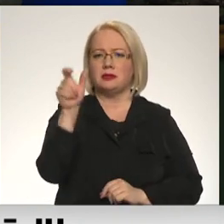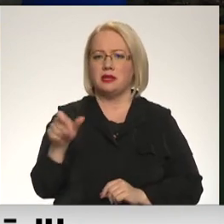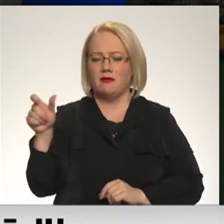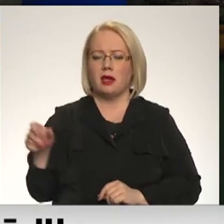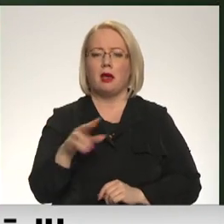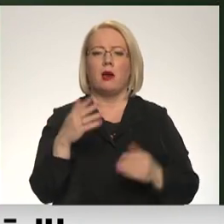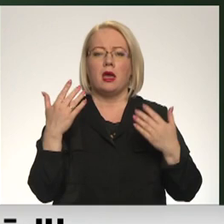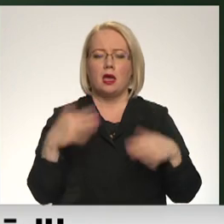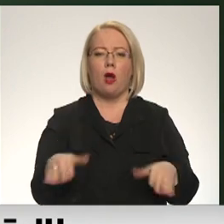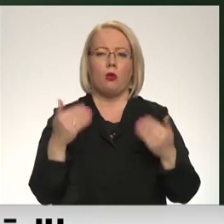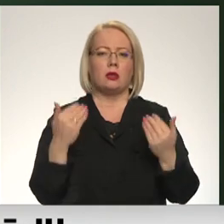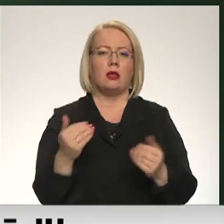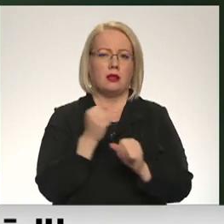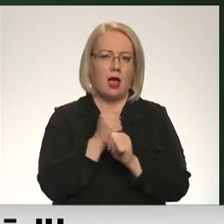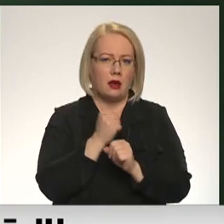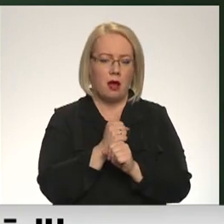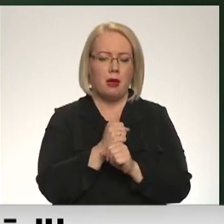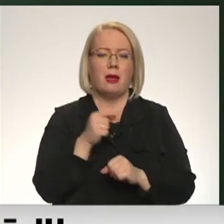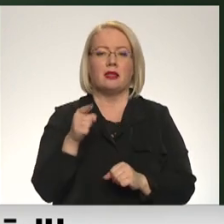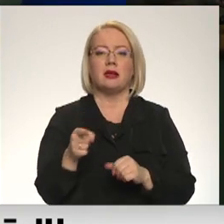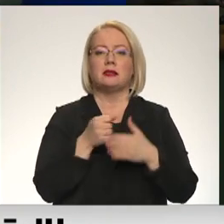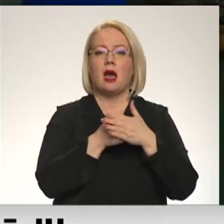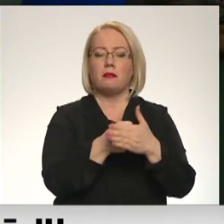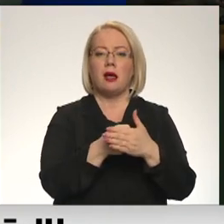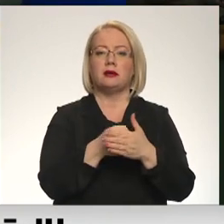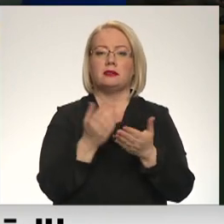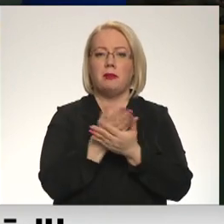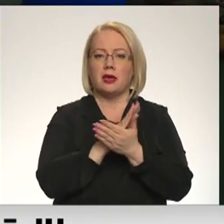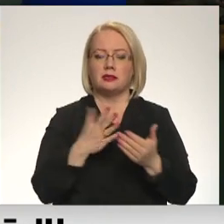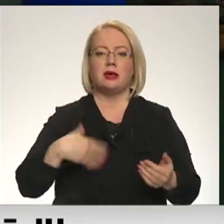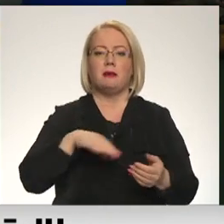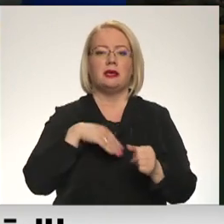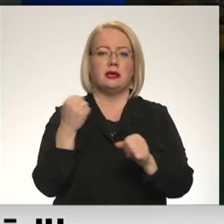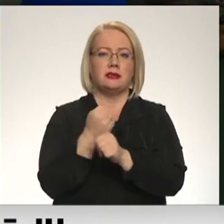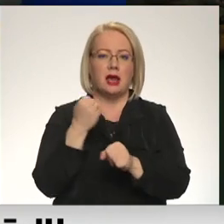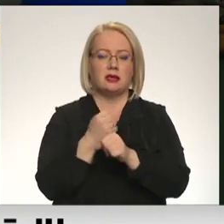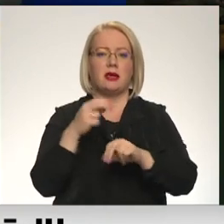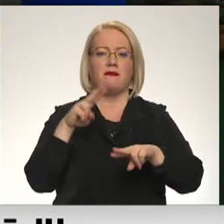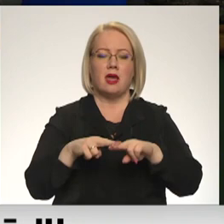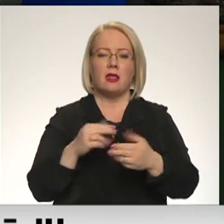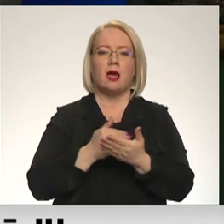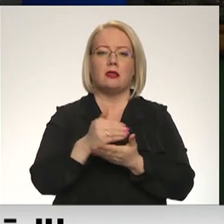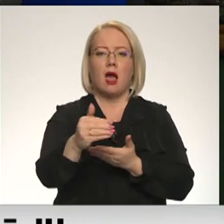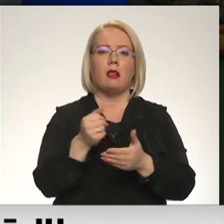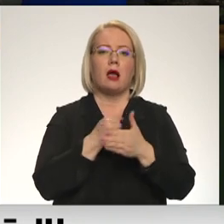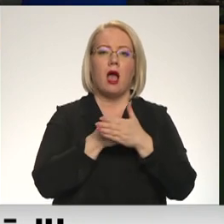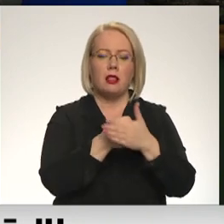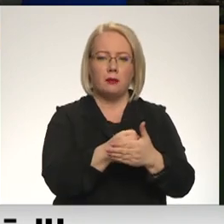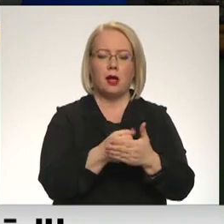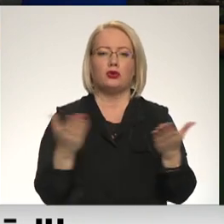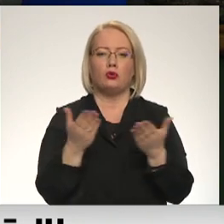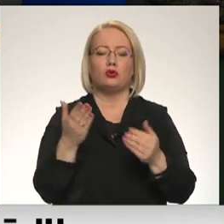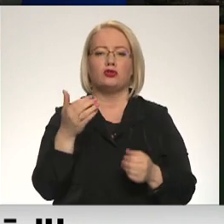to jau darām. Bet tad, ka šis atbalsts beigsies, mēs izstrādāsim vietā tālāk atbalst, kurš būtu